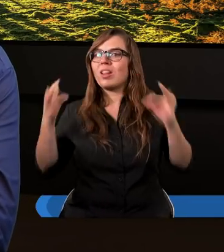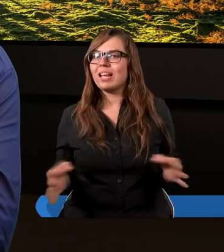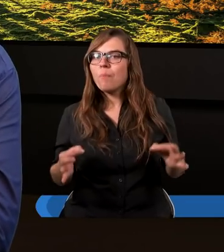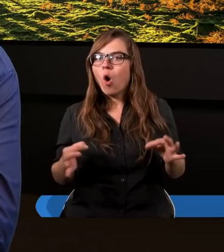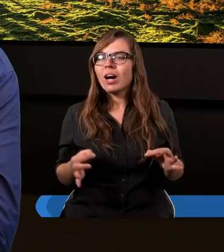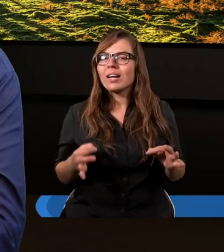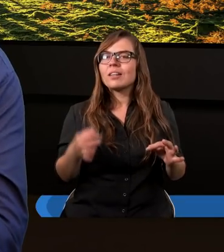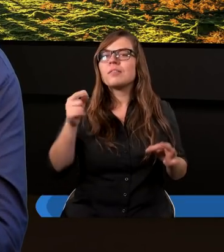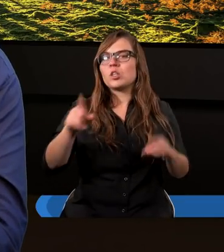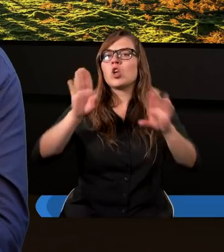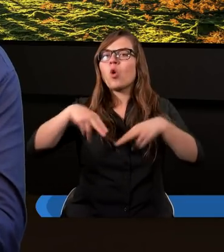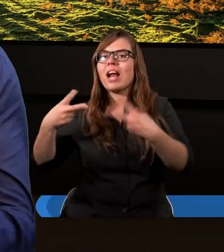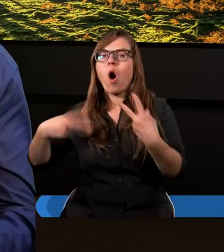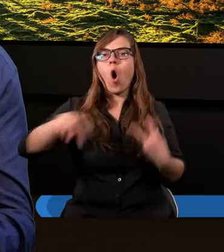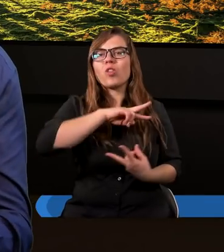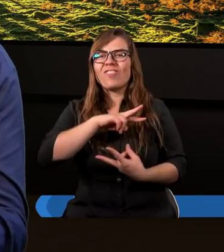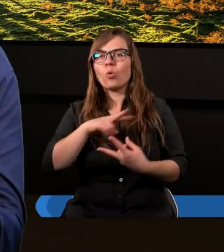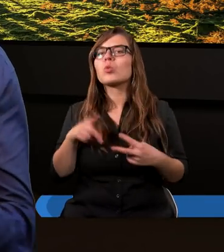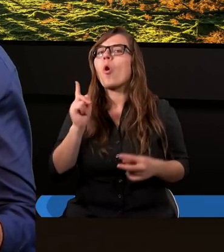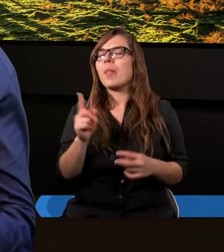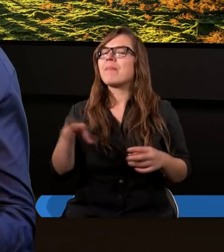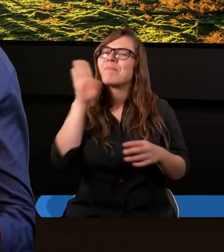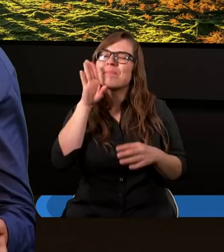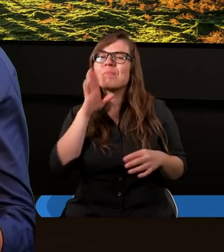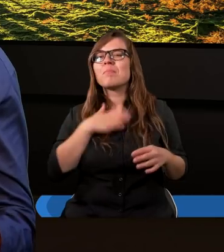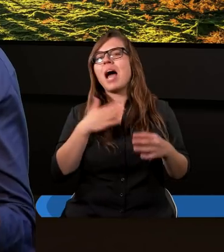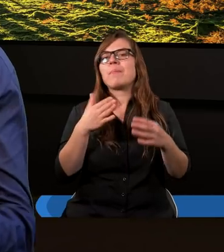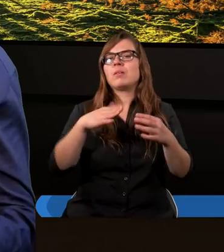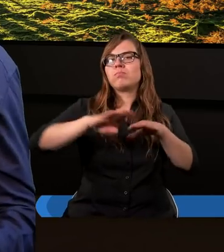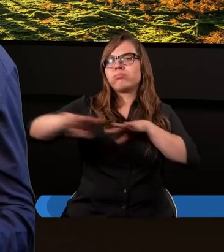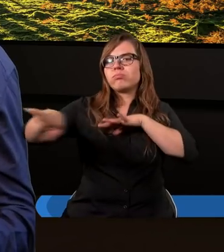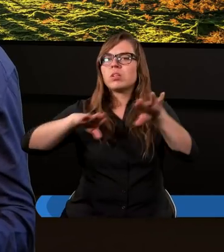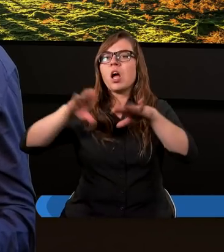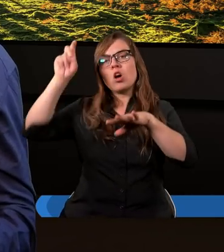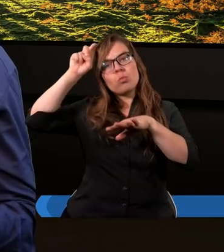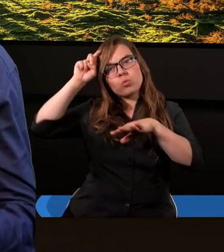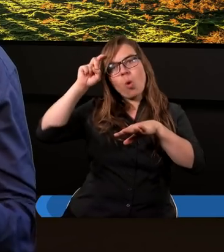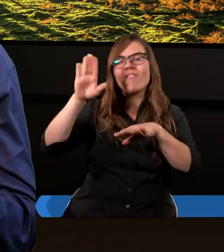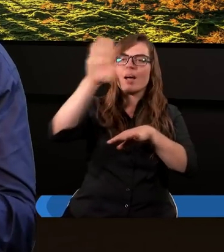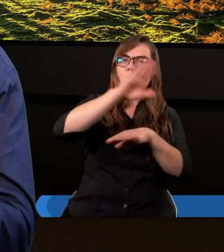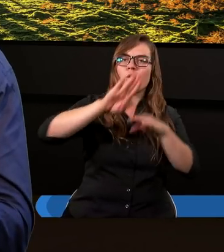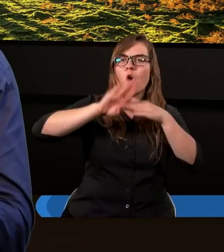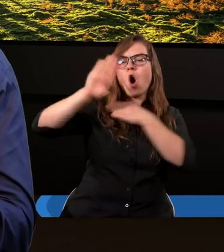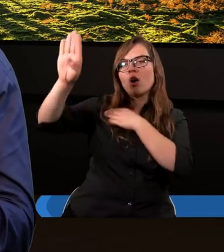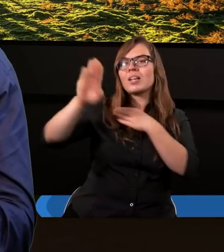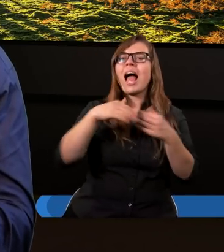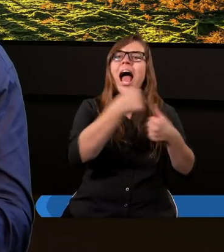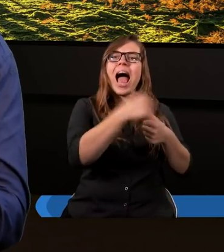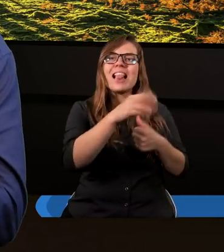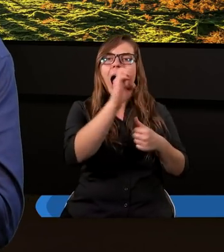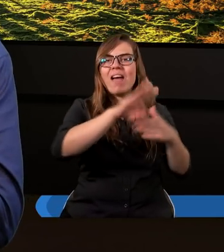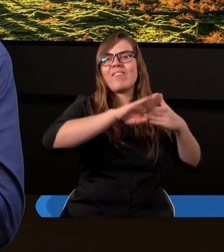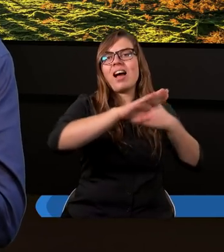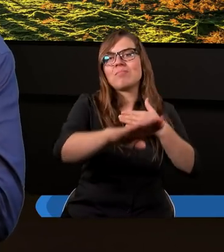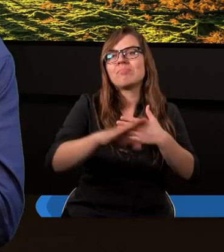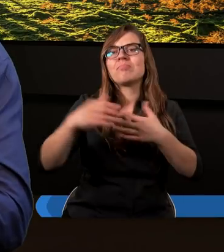zostanie odwrócone. I tak mamy rozdźwięk pomiędzy Bogiem a człowiekiem, pomiędzy Adamem i Ewą. I w